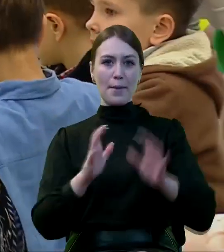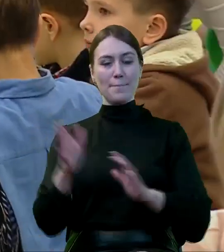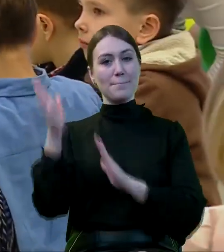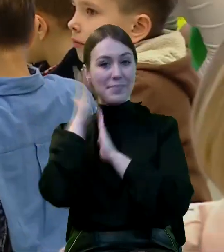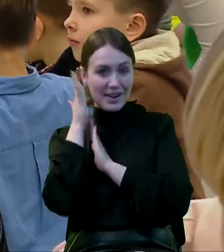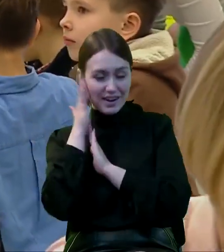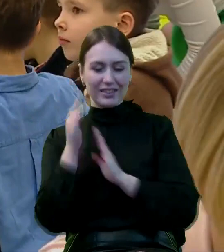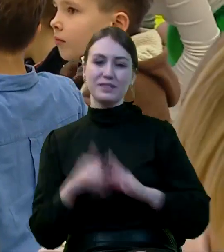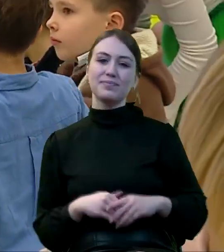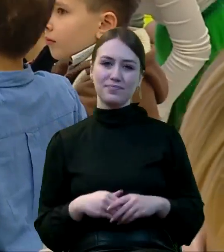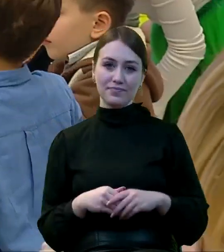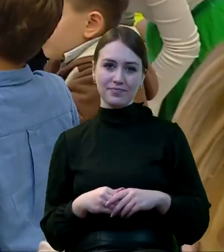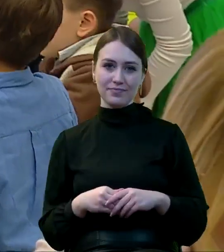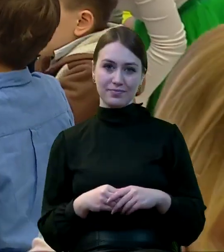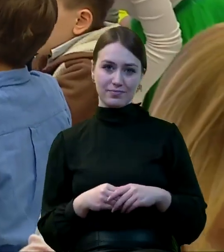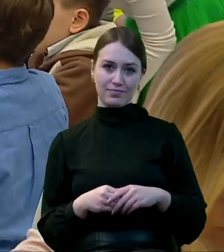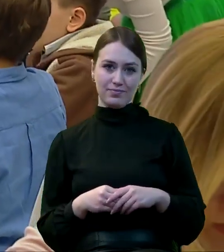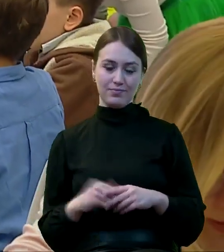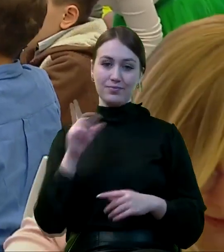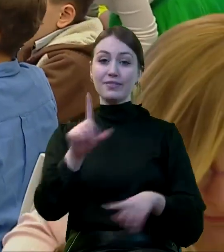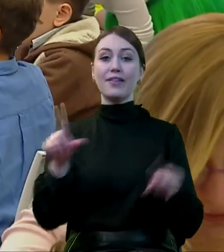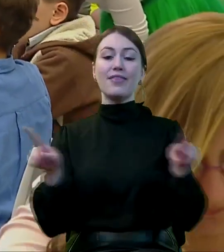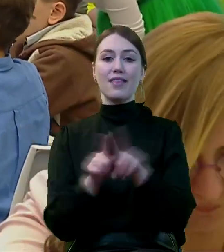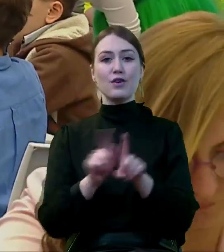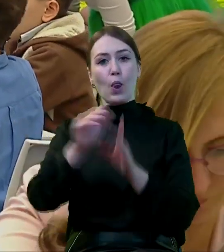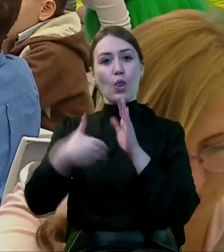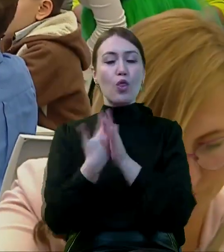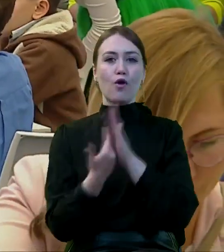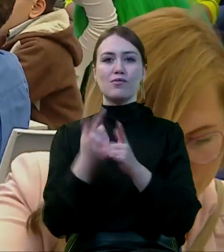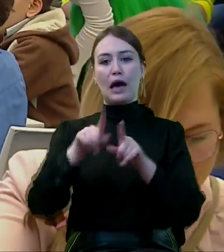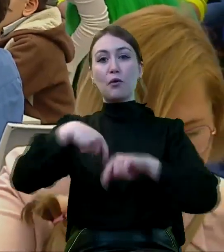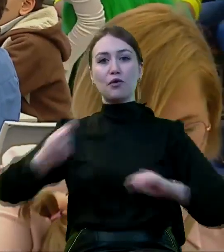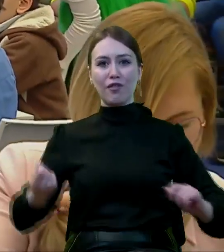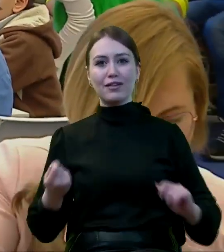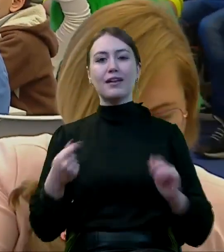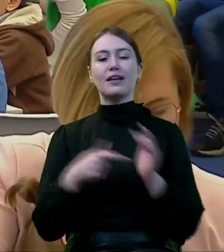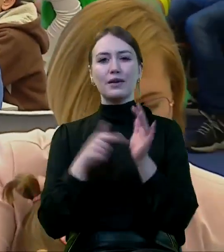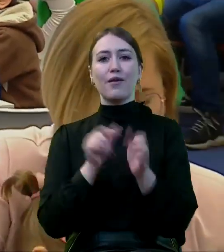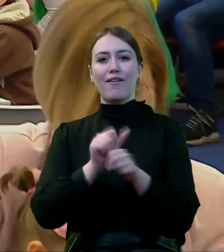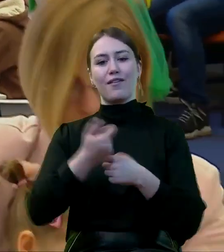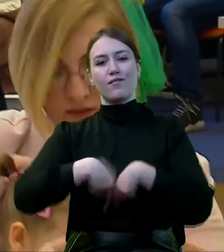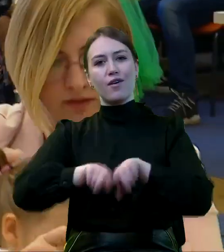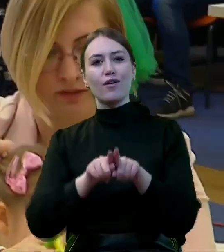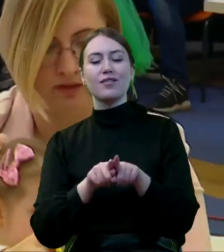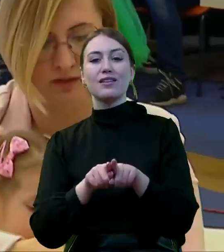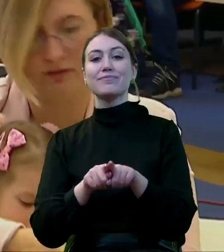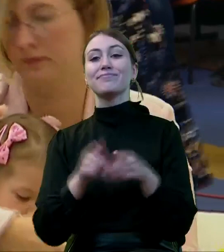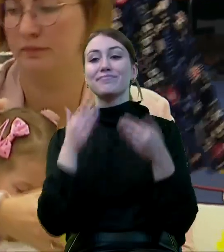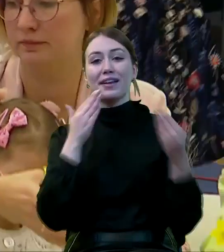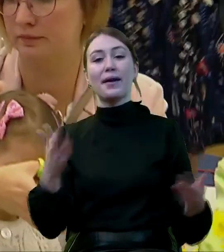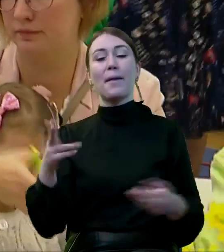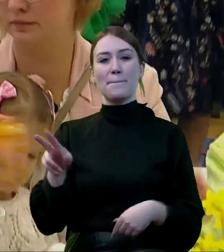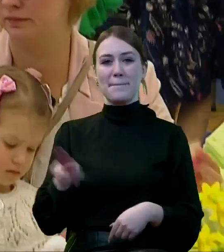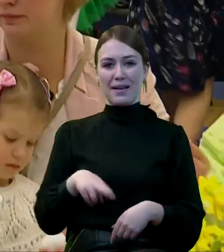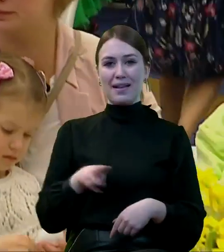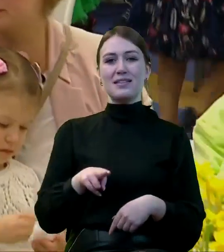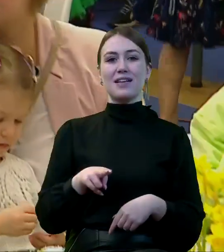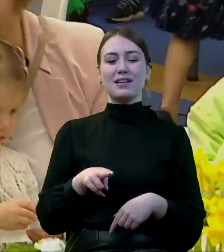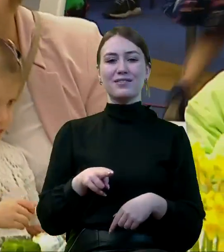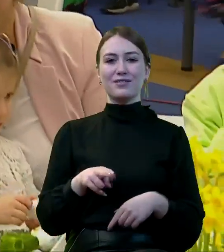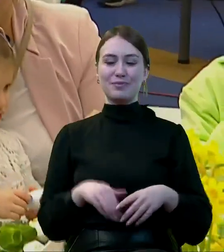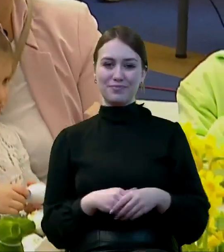-mieszkalnymi. Ale to także nowe rozwiązania, które zostały wprowadzone przez pana ministra,